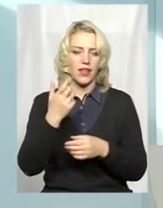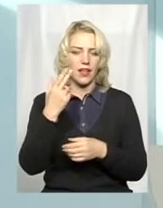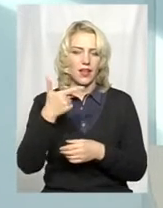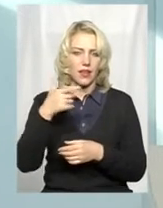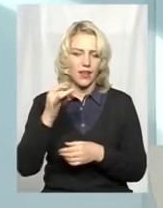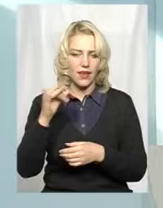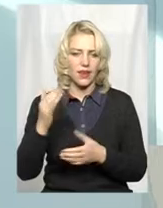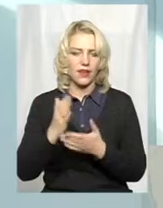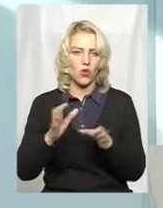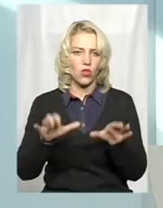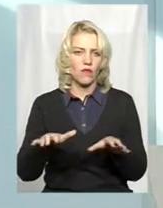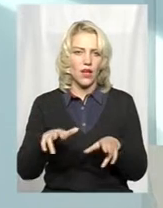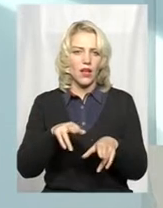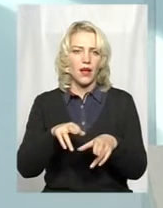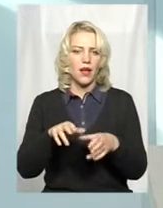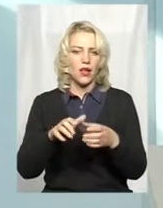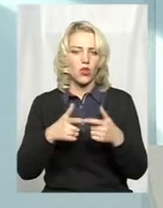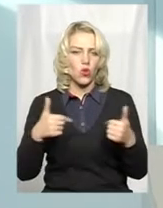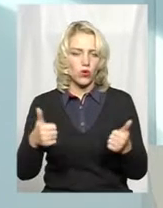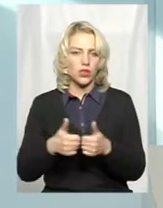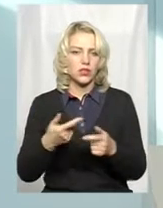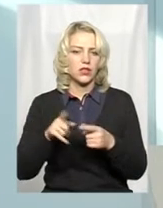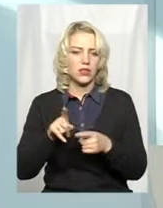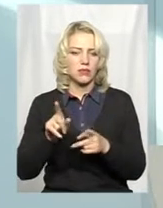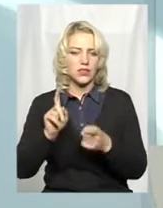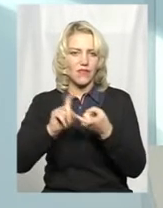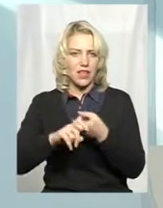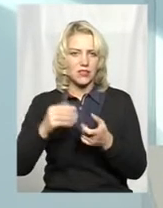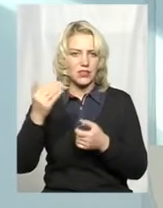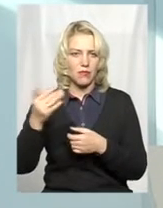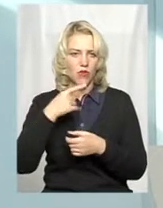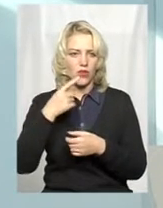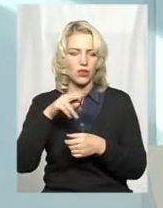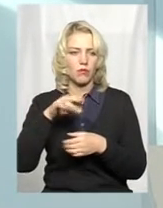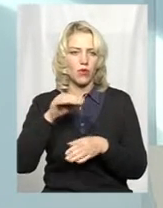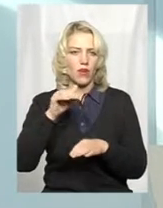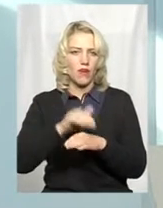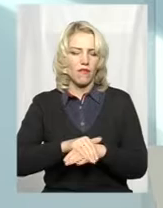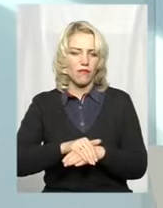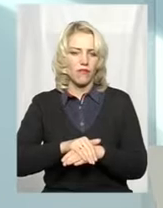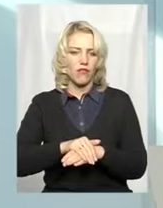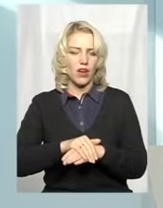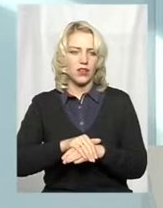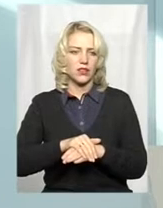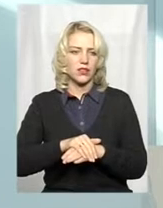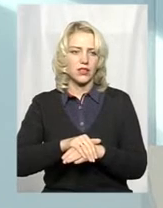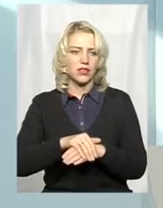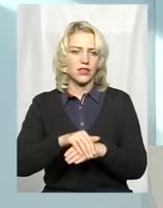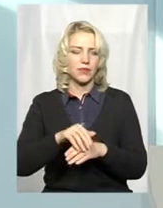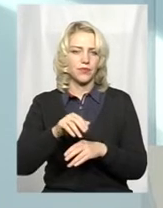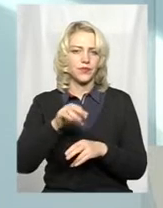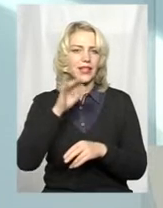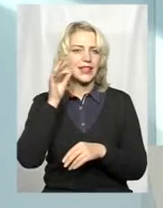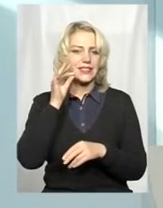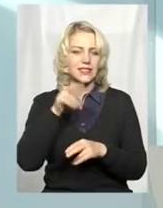товариства, щоб зв'язувалися з цими представниками, ми казали про факт добування в тому чи